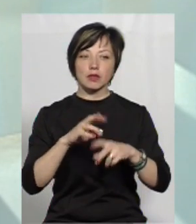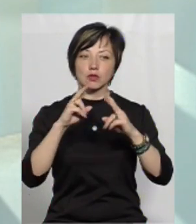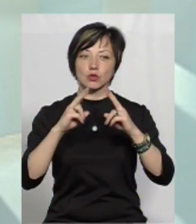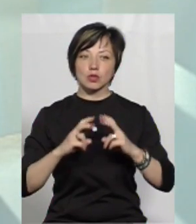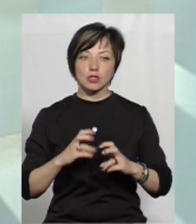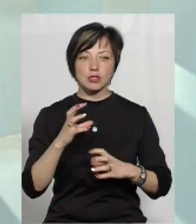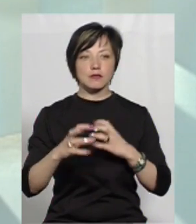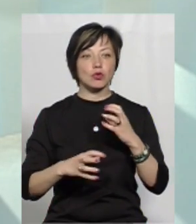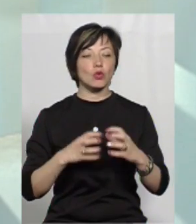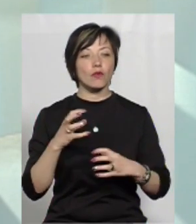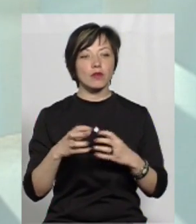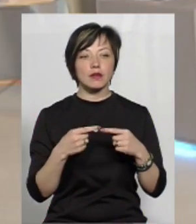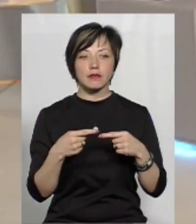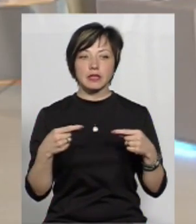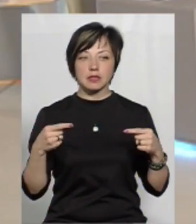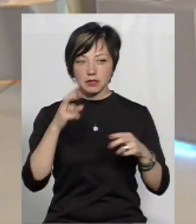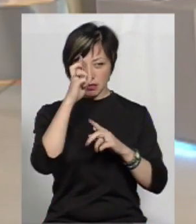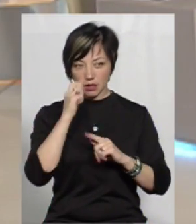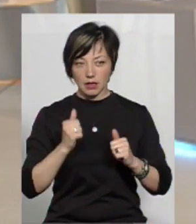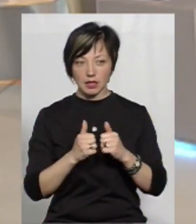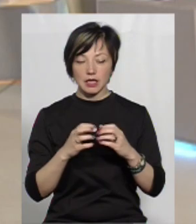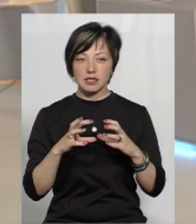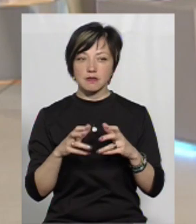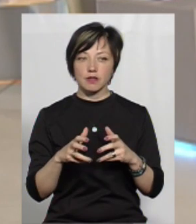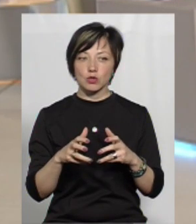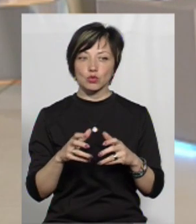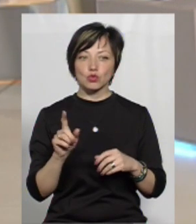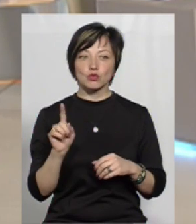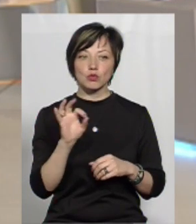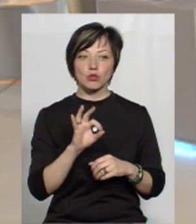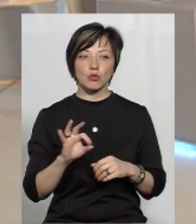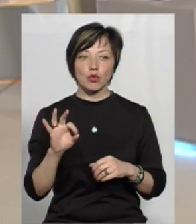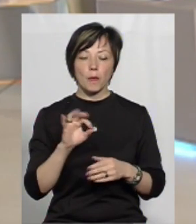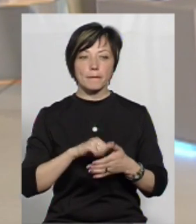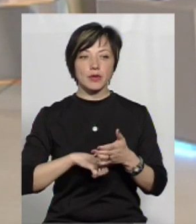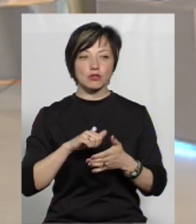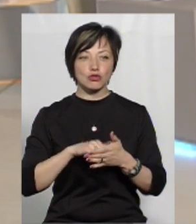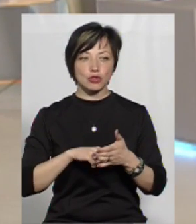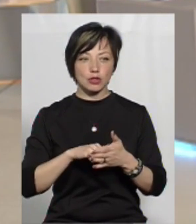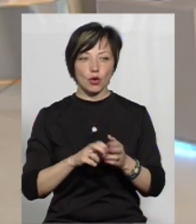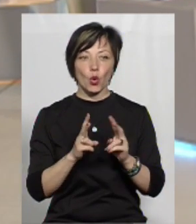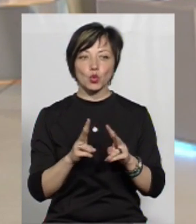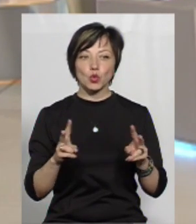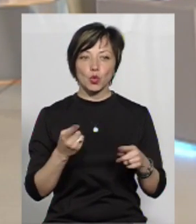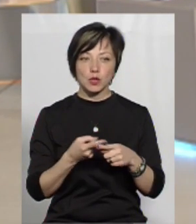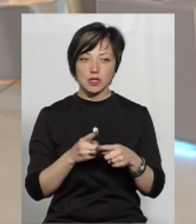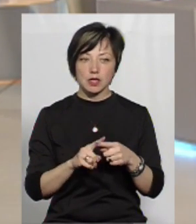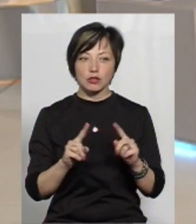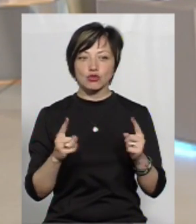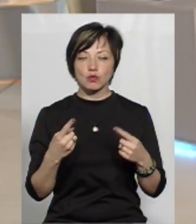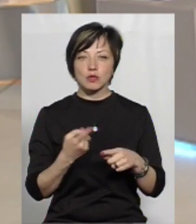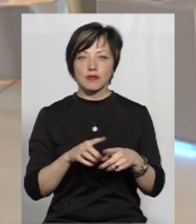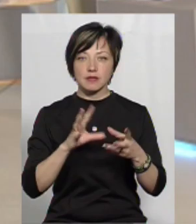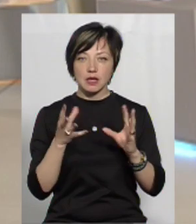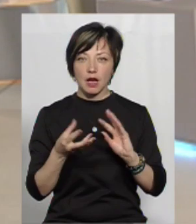дослідження світові в різних країнах світу щодо причин, тобто, хто це, чому